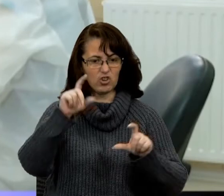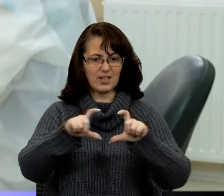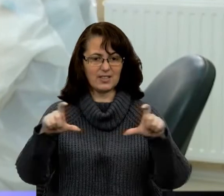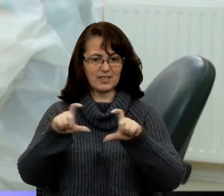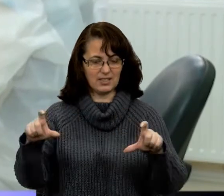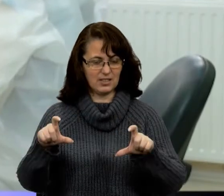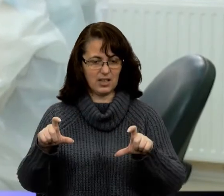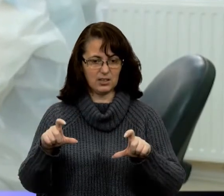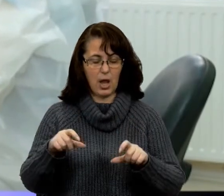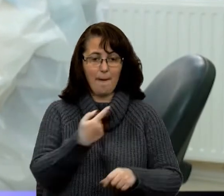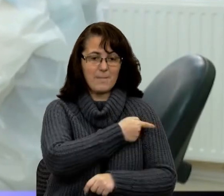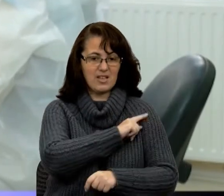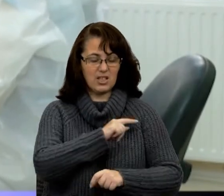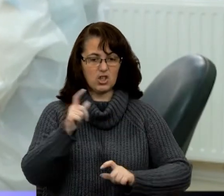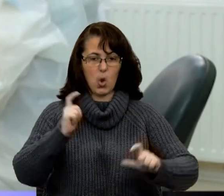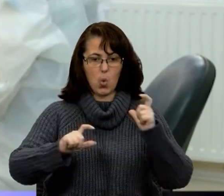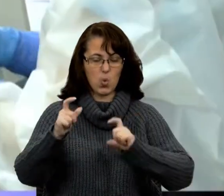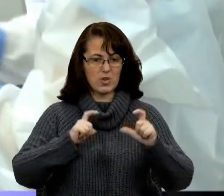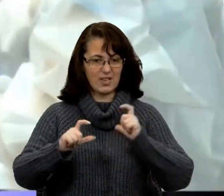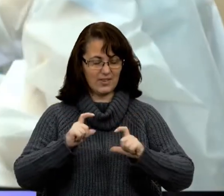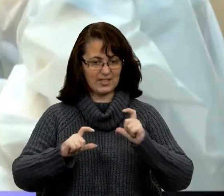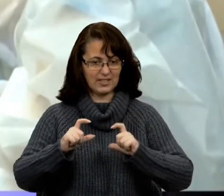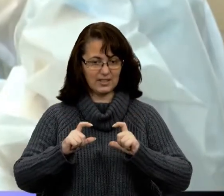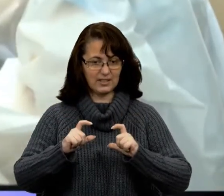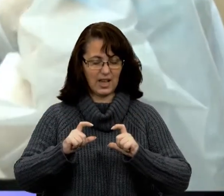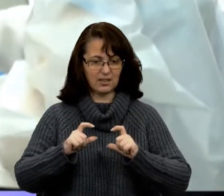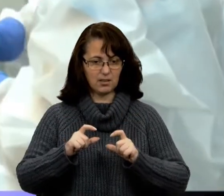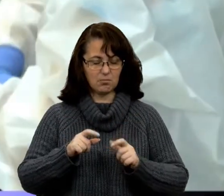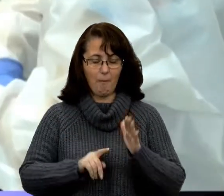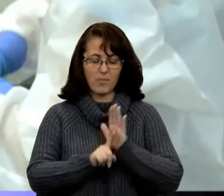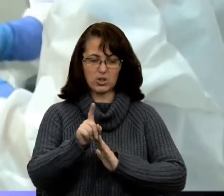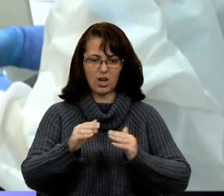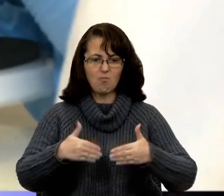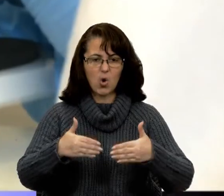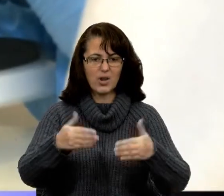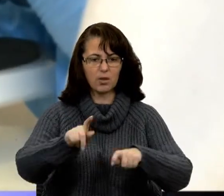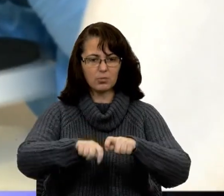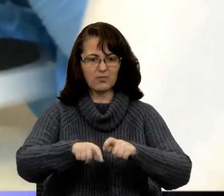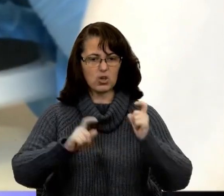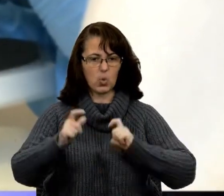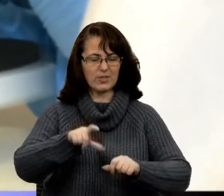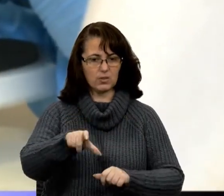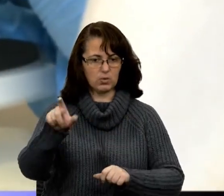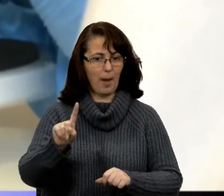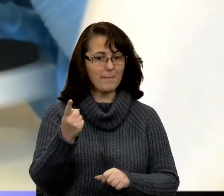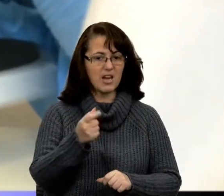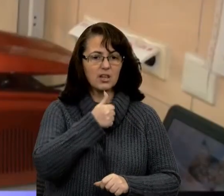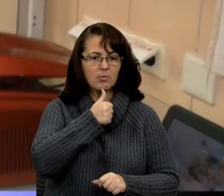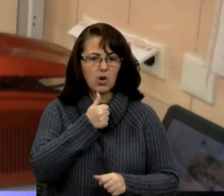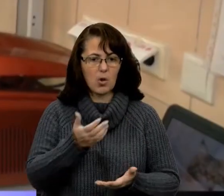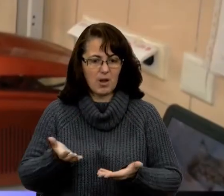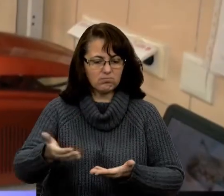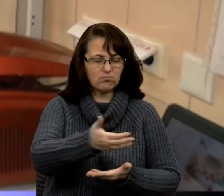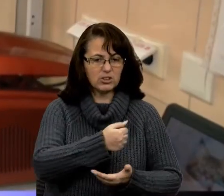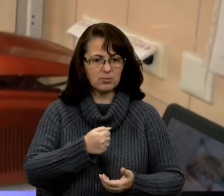медичного університету імені Данила Галицького почав поетапну перевірку сподаїв на ковід. Перші проби вже взяли в музичній